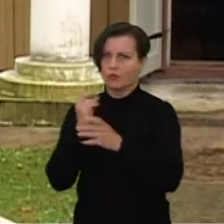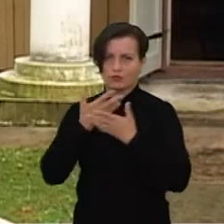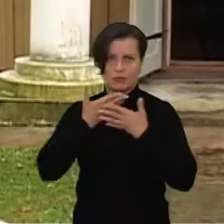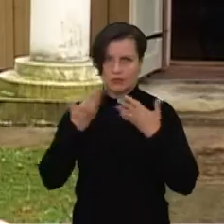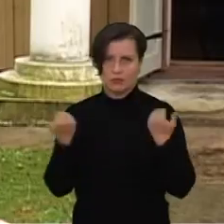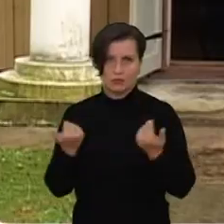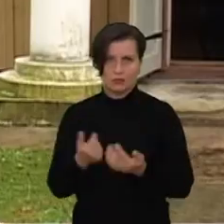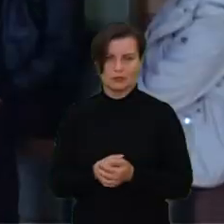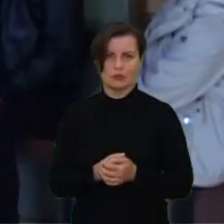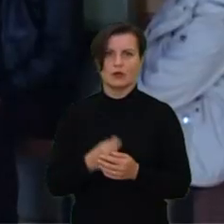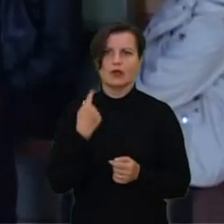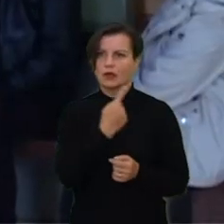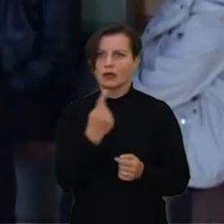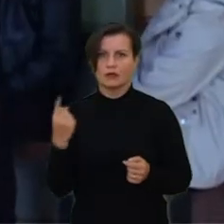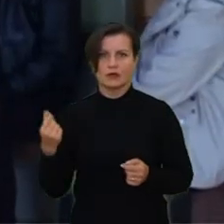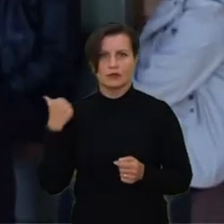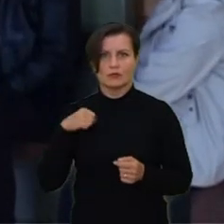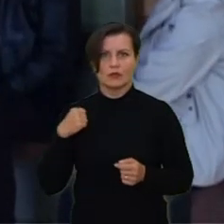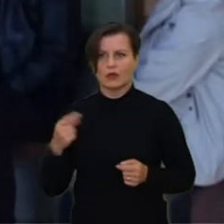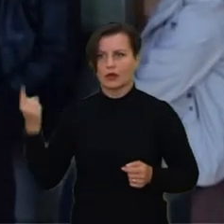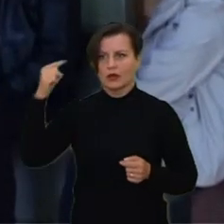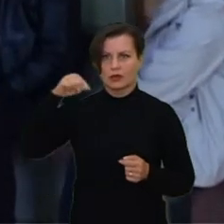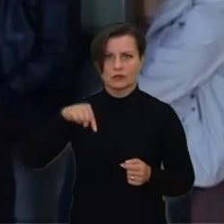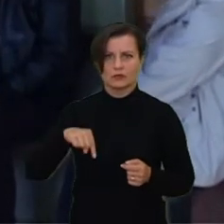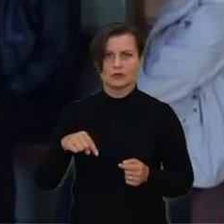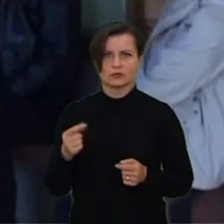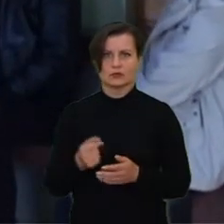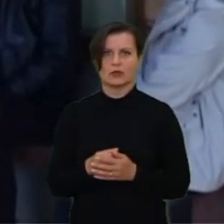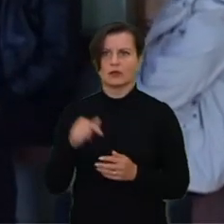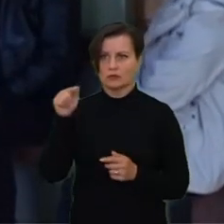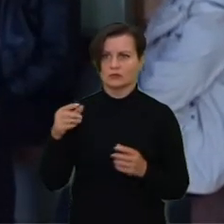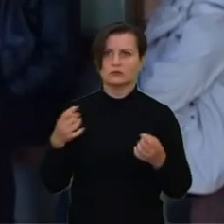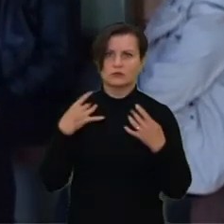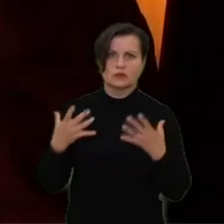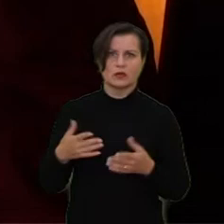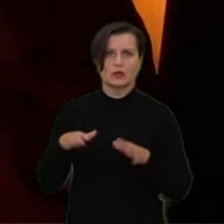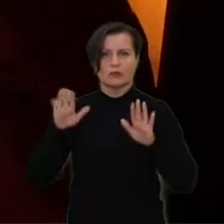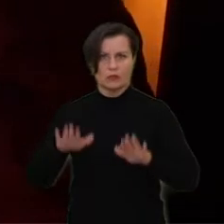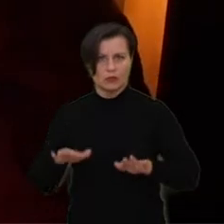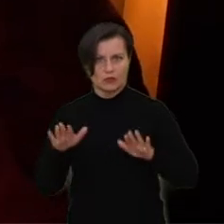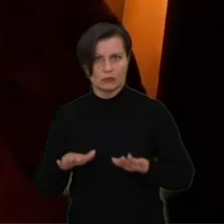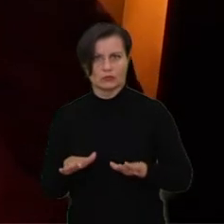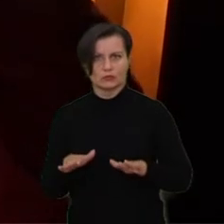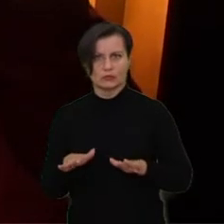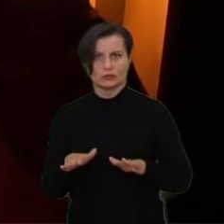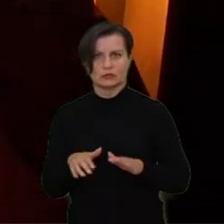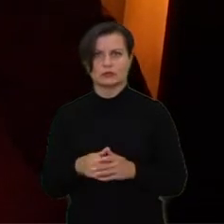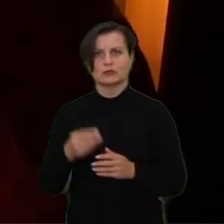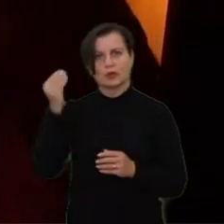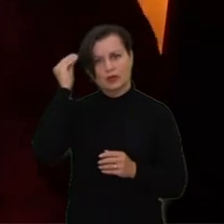autobusai nevežė. Žodžiu, kiekvienas žmogus atvyko būtent į tą renginį pabūt